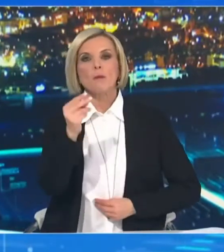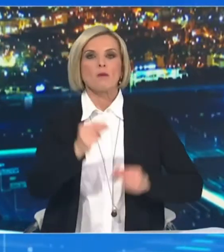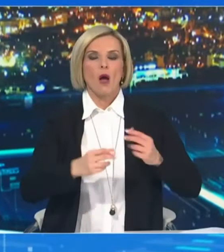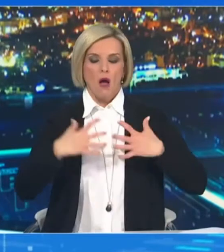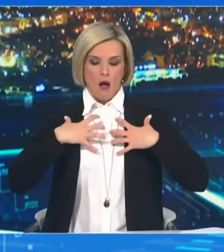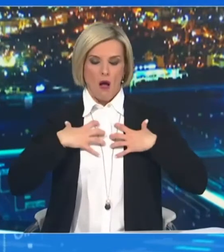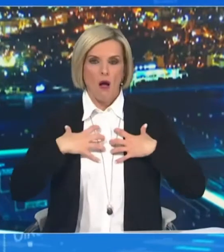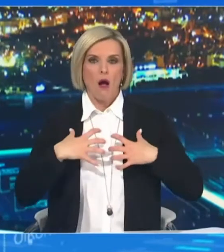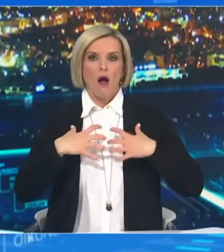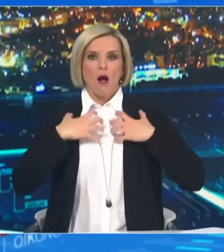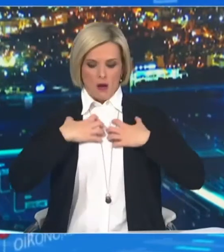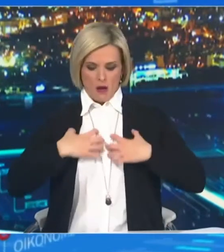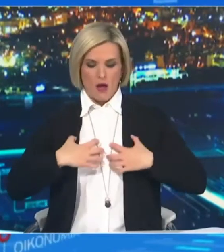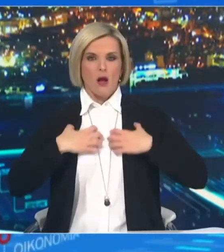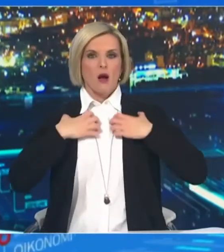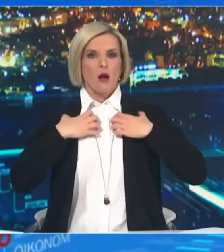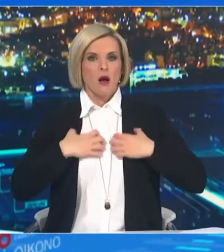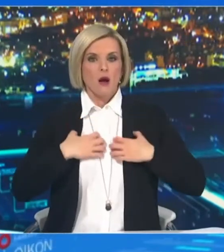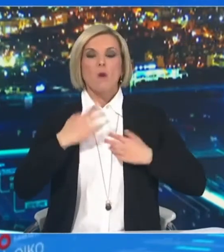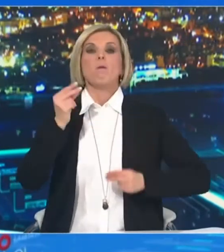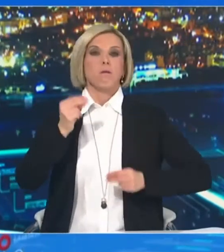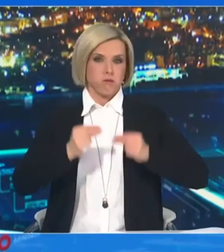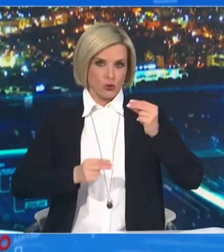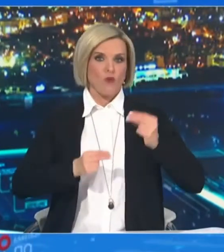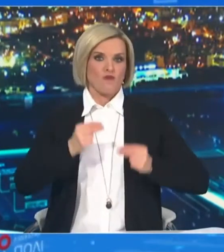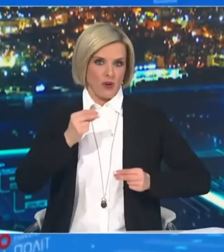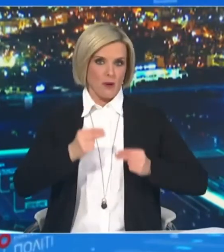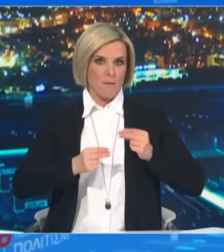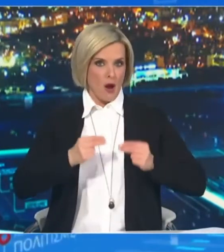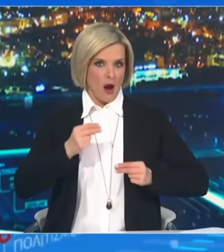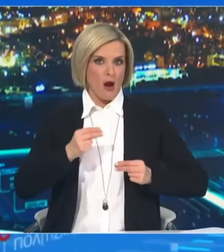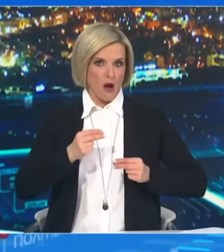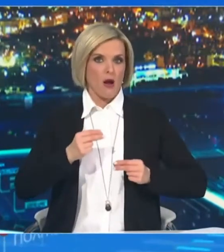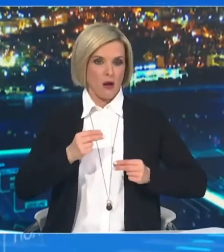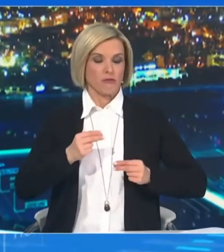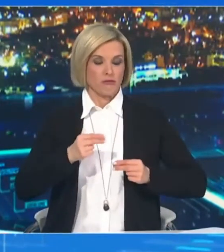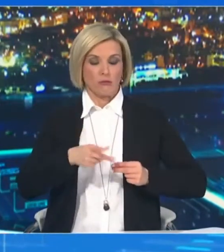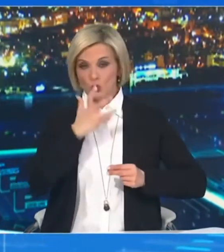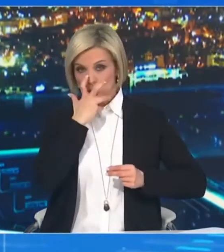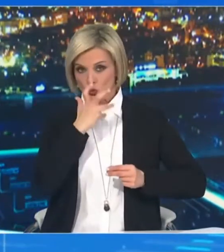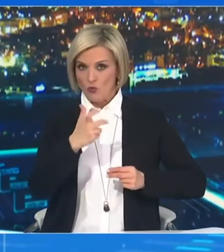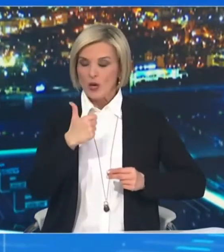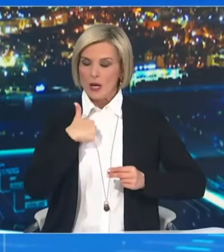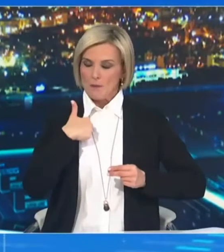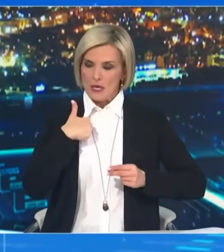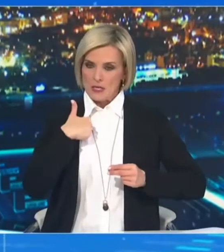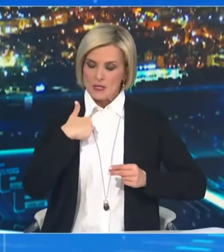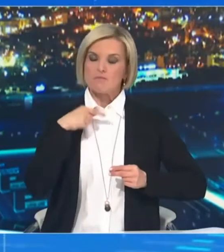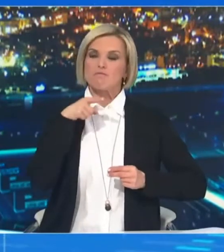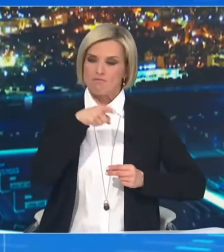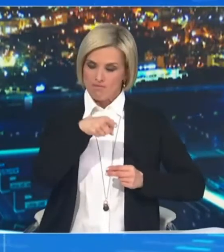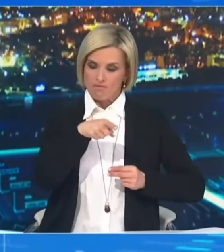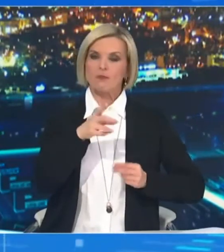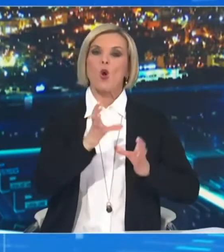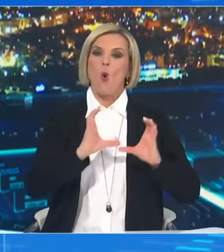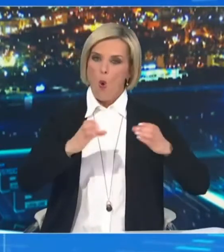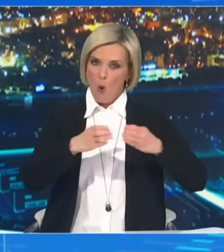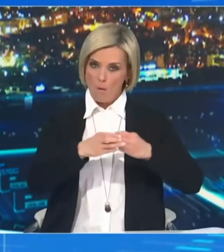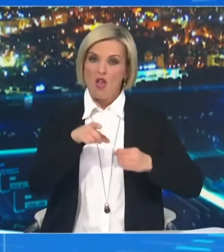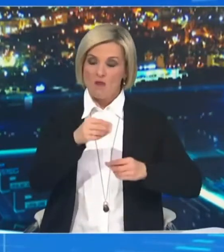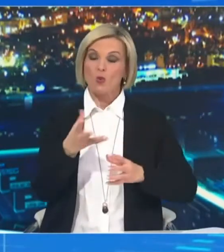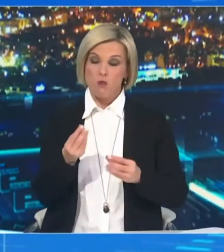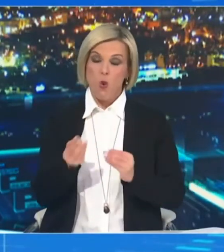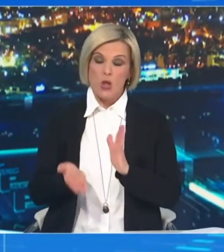αναπνευστικό είναι πάλι ένα σύστημα το οποίο μοιράζεται σε καταστάσεις υψηλού κινδύνου και σε